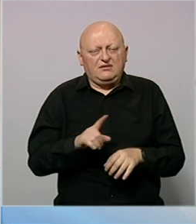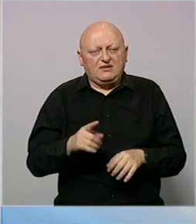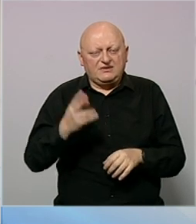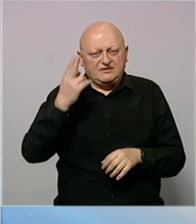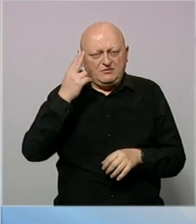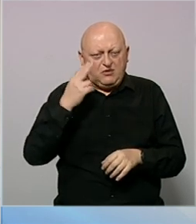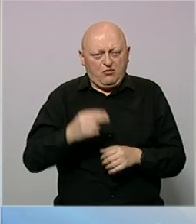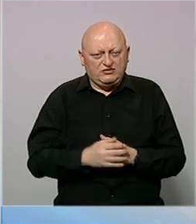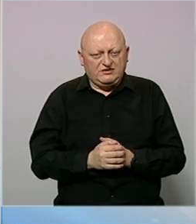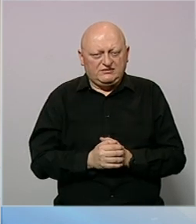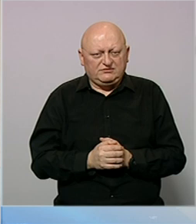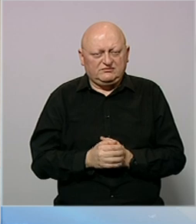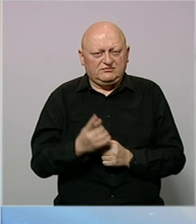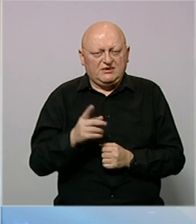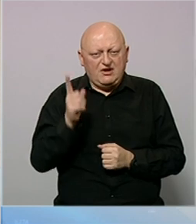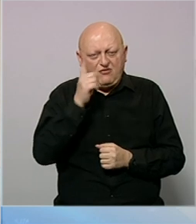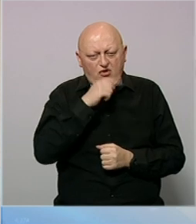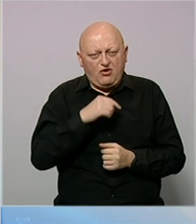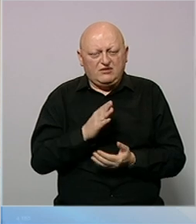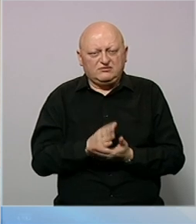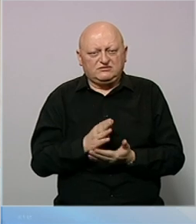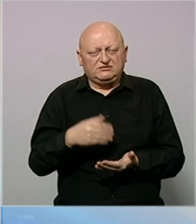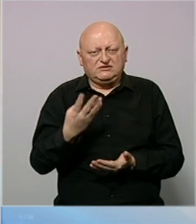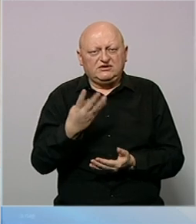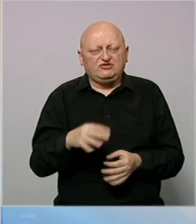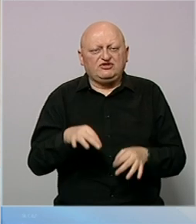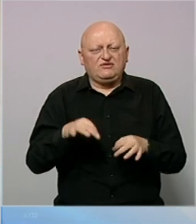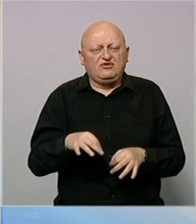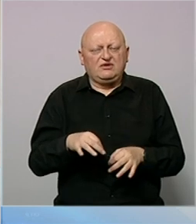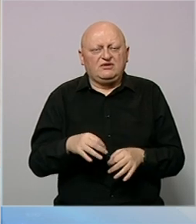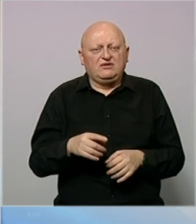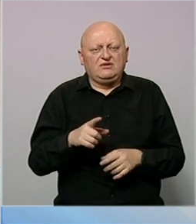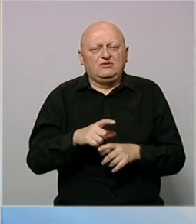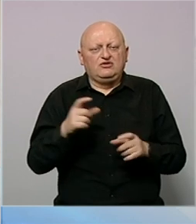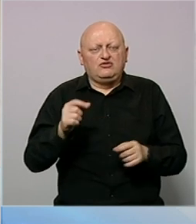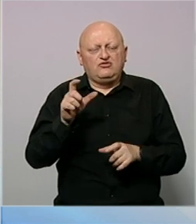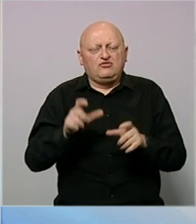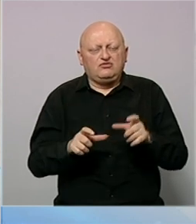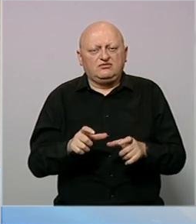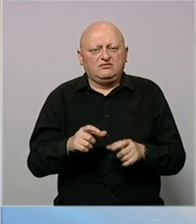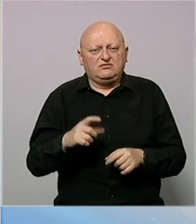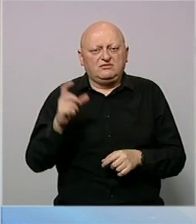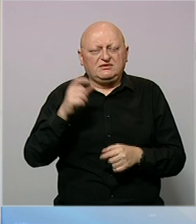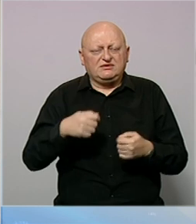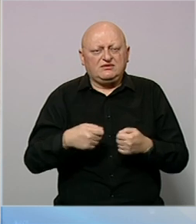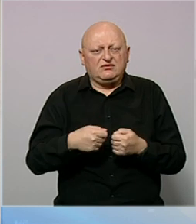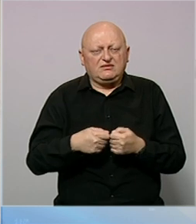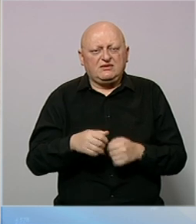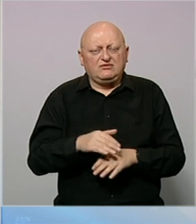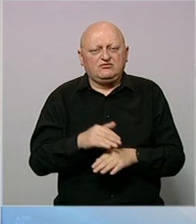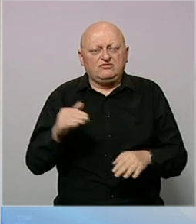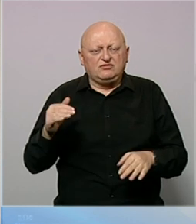prepozna, na jedan lukav način su da li četvrtog igrača u Domu naroda, u Srpskom klubu, u Domu naroda